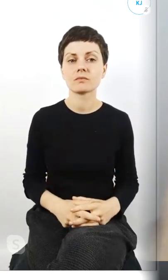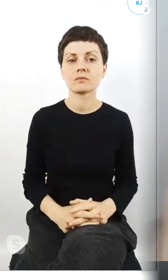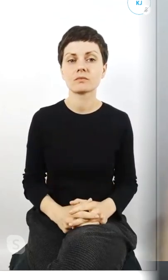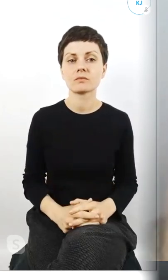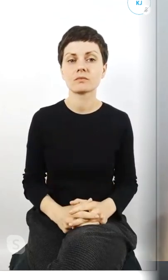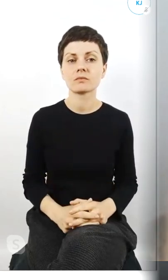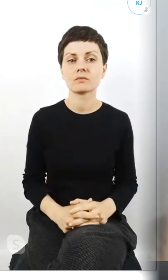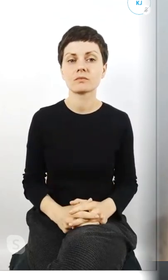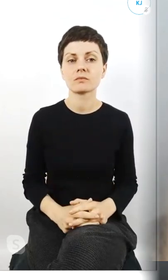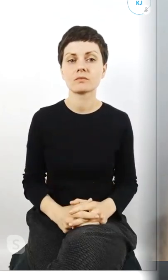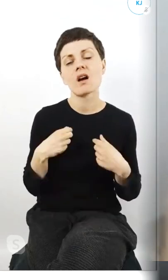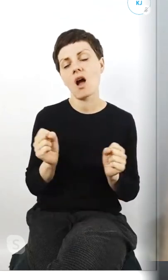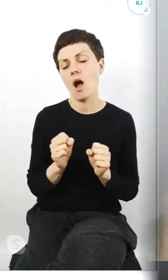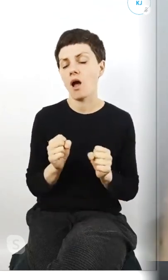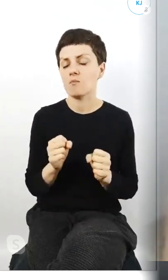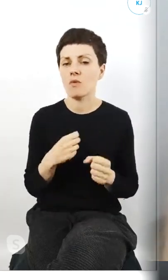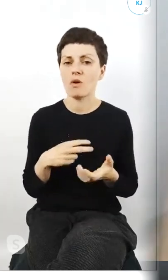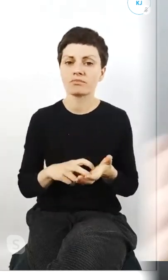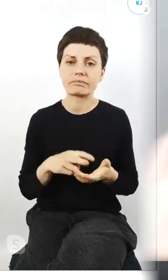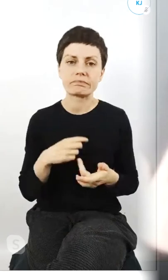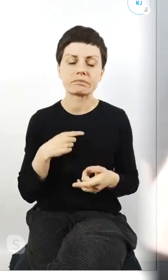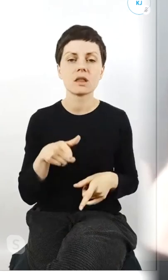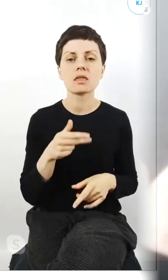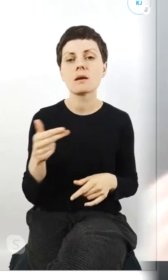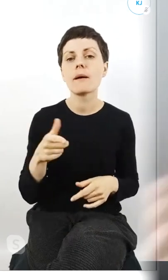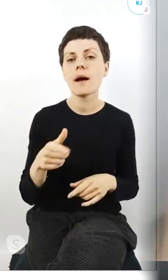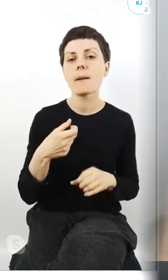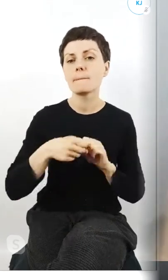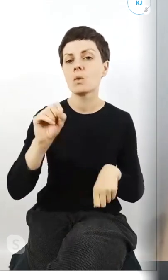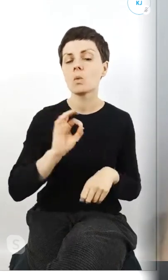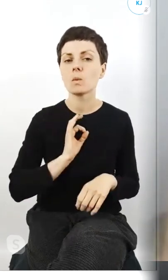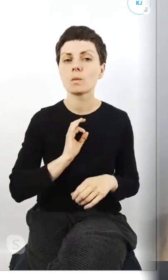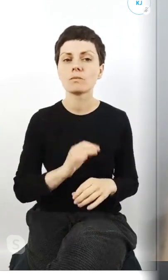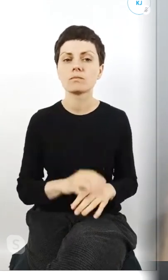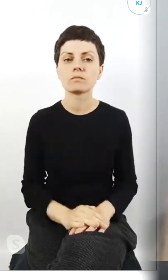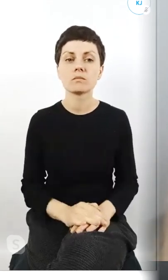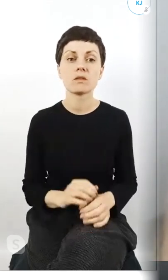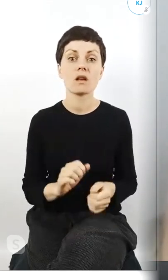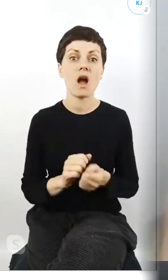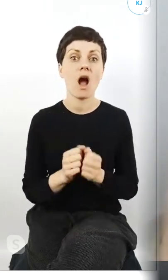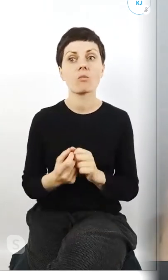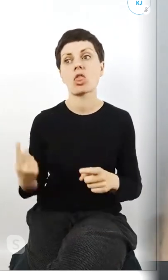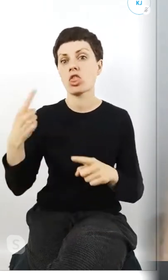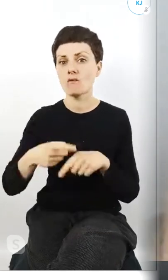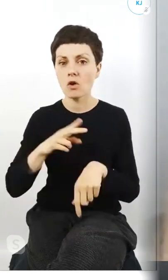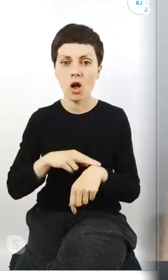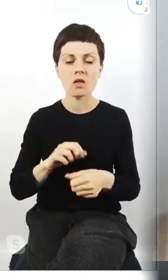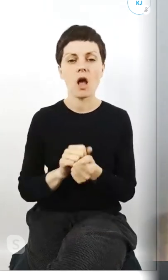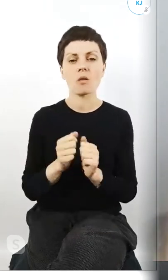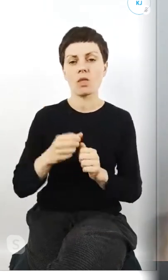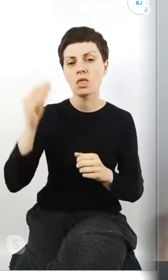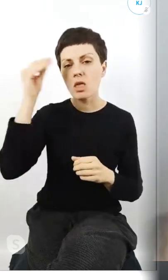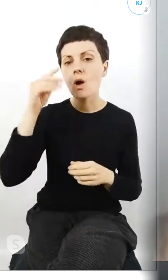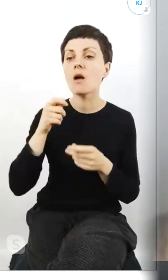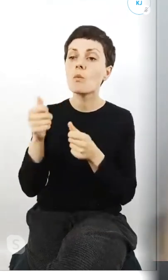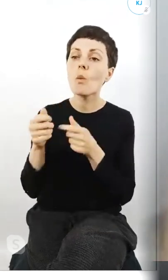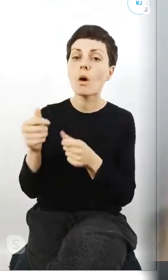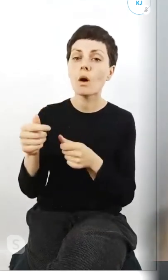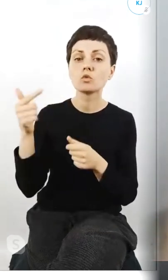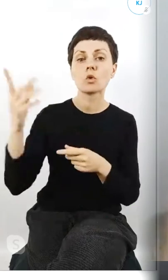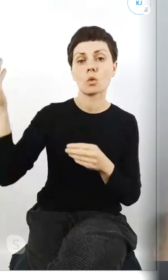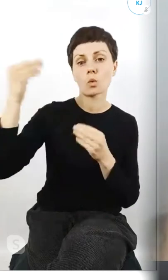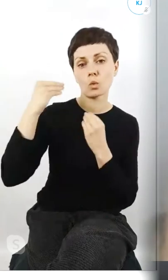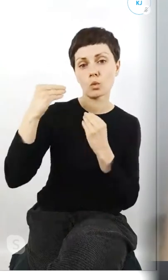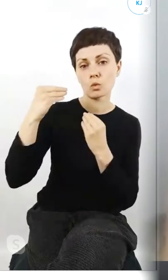no obawiam się swojej matury również, no bo albo dodatkowe godziny, albo korepetycje finansowane być może z